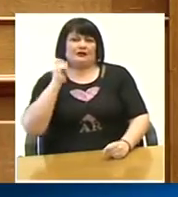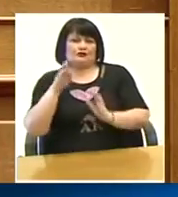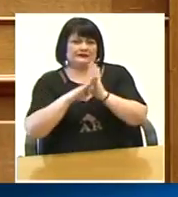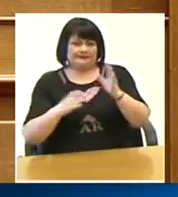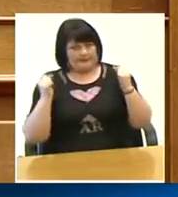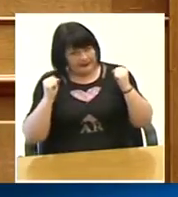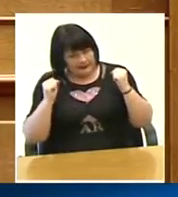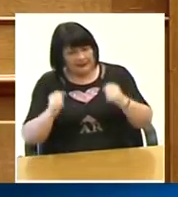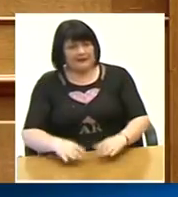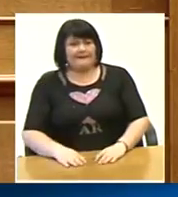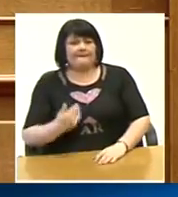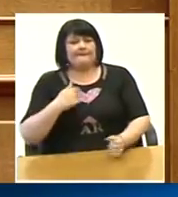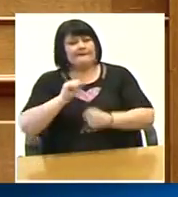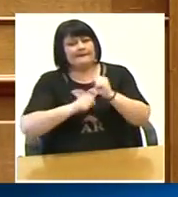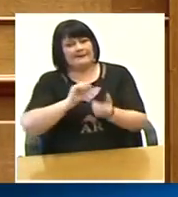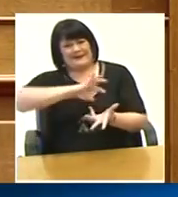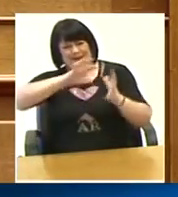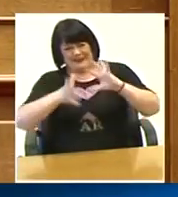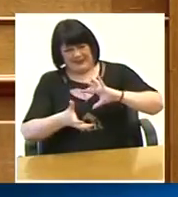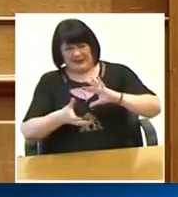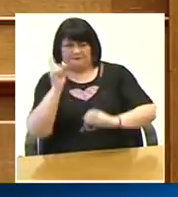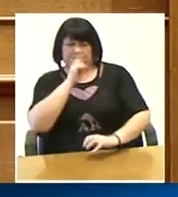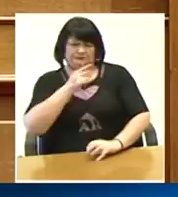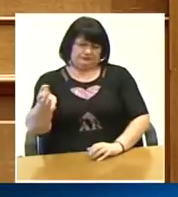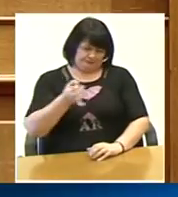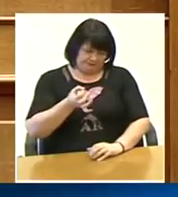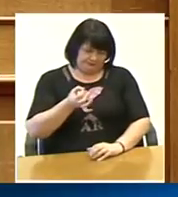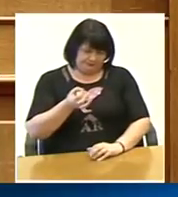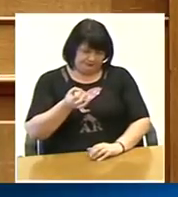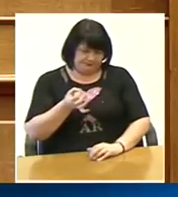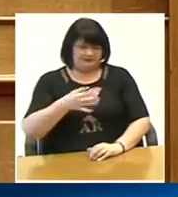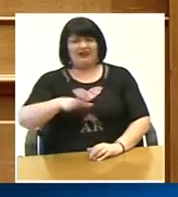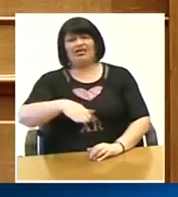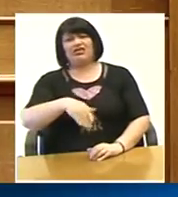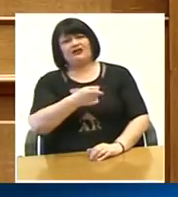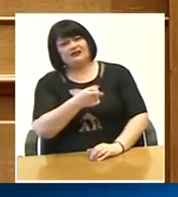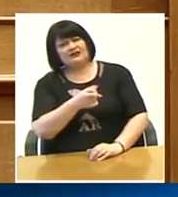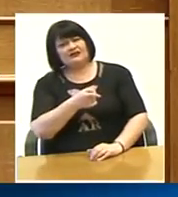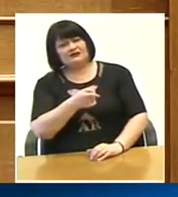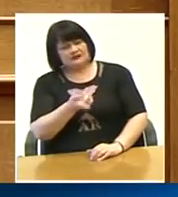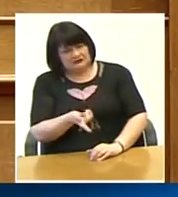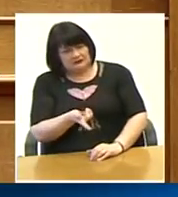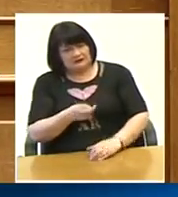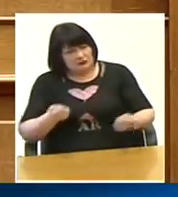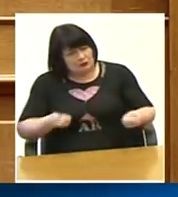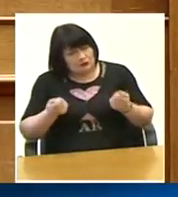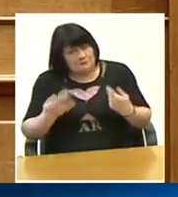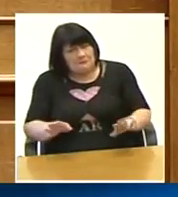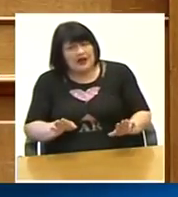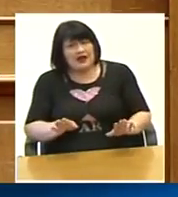προσπάθεια διαστρέβλωσης της πραγματικότητας και υποτίμησης αυτού του οποίου έχει γίνει